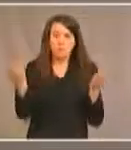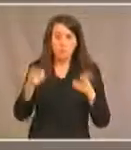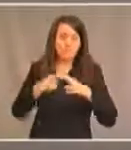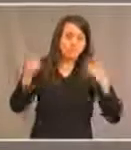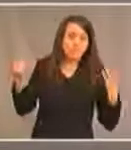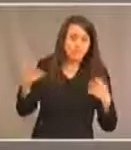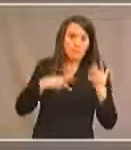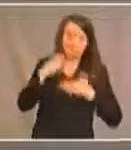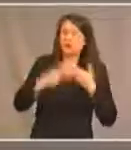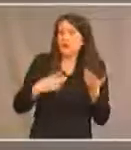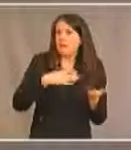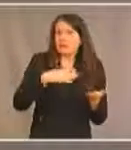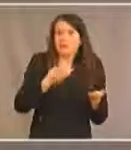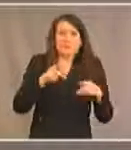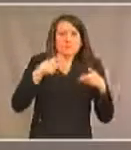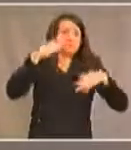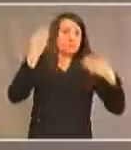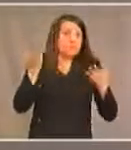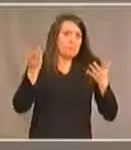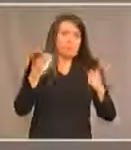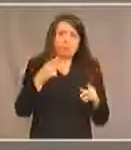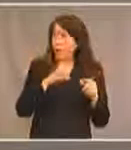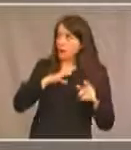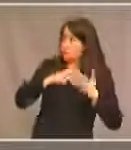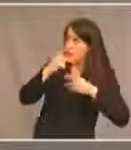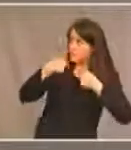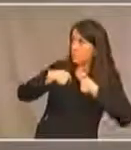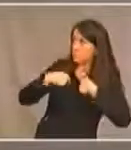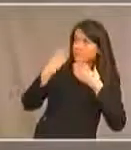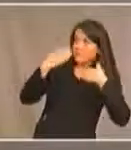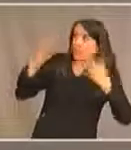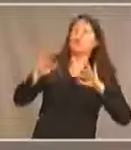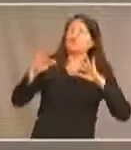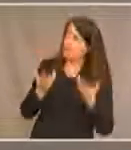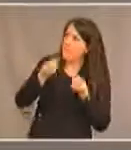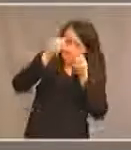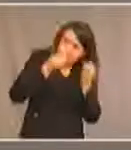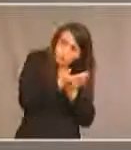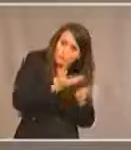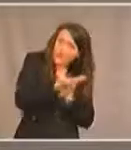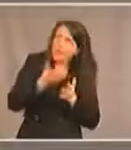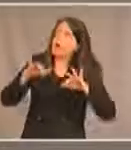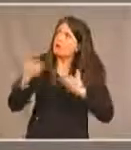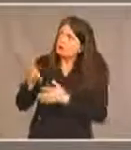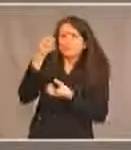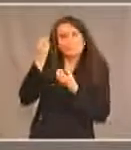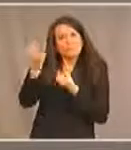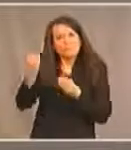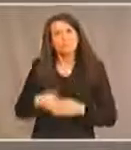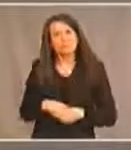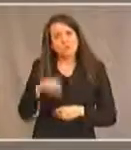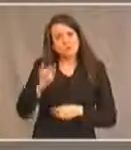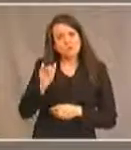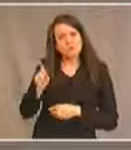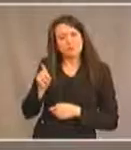certains des programmes qui existent pour eux. Alors, comment peut-on accéder à cette information, mieux accéder à cette